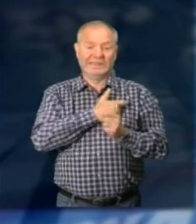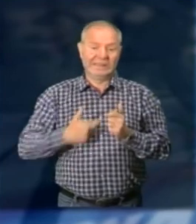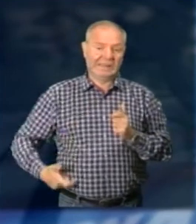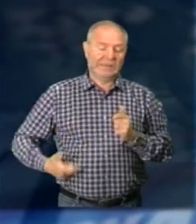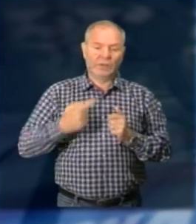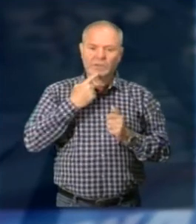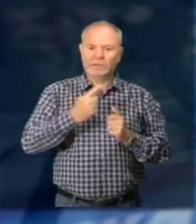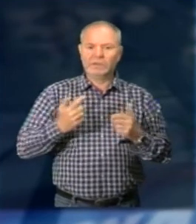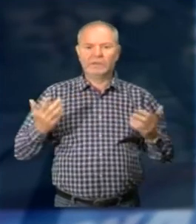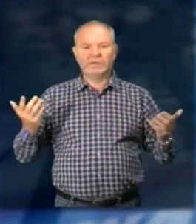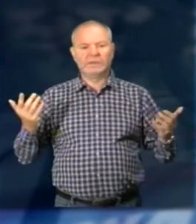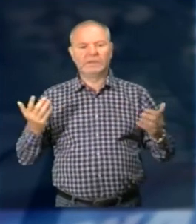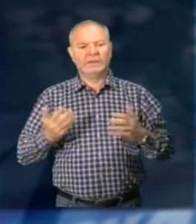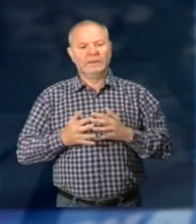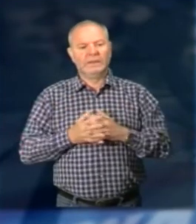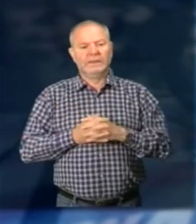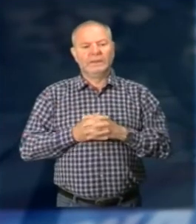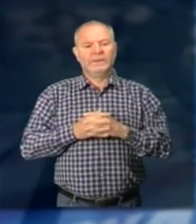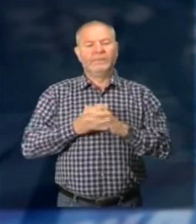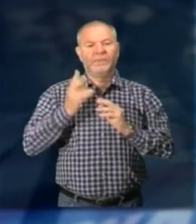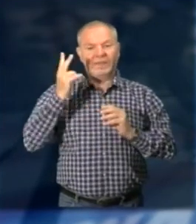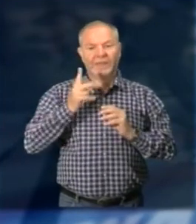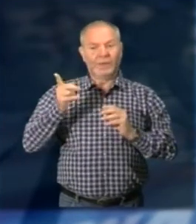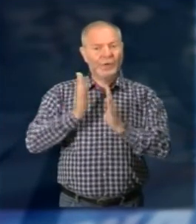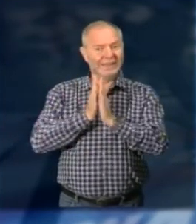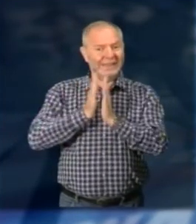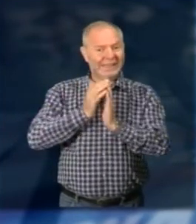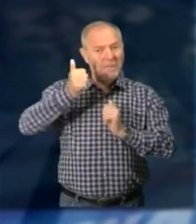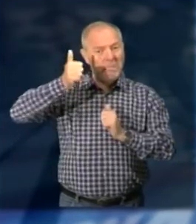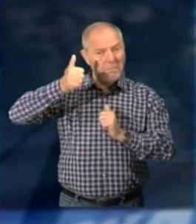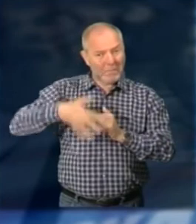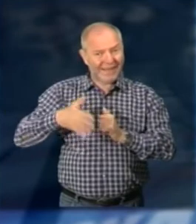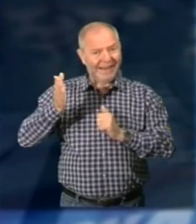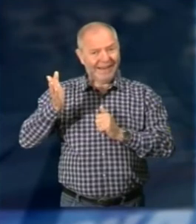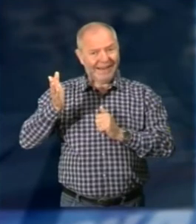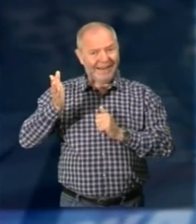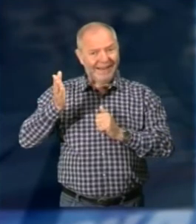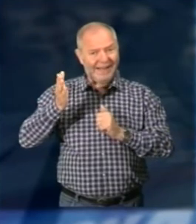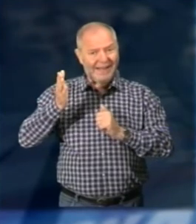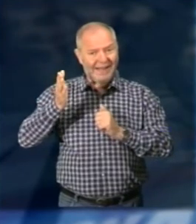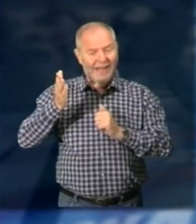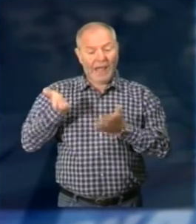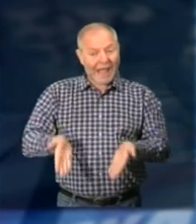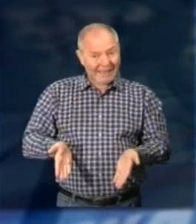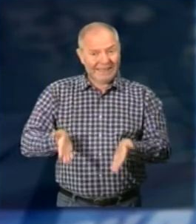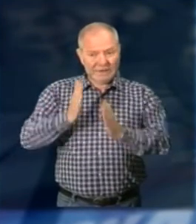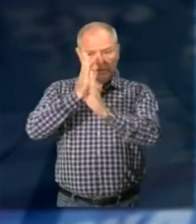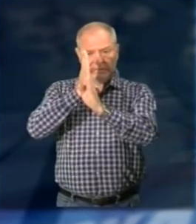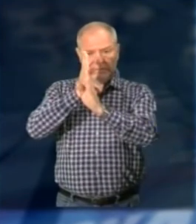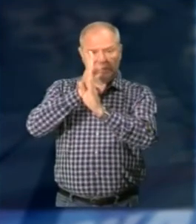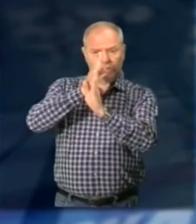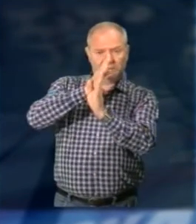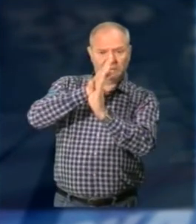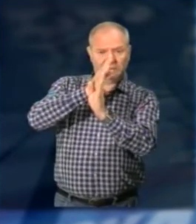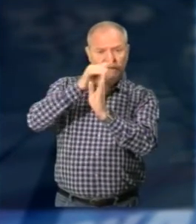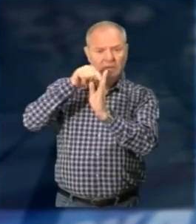anche perché è vero che è dell'anno 1000 Però la parte che si è incrinata, diciamo così, è